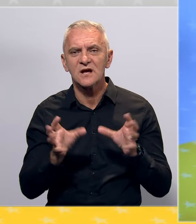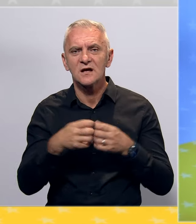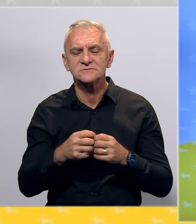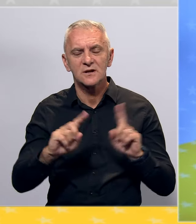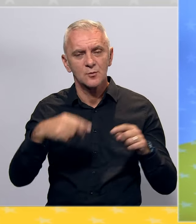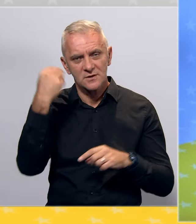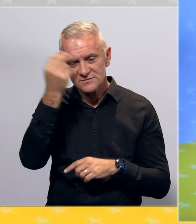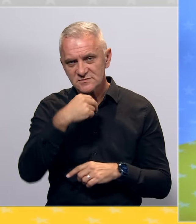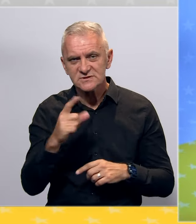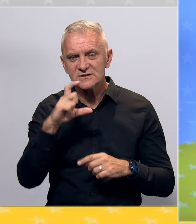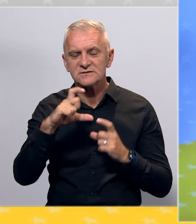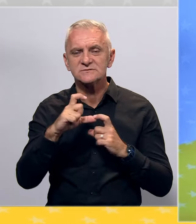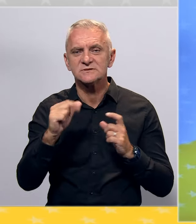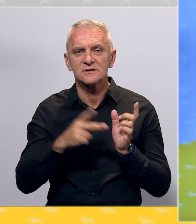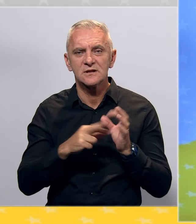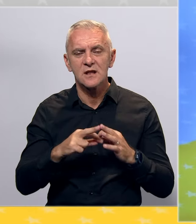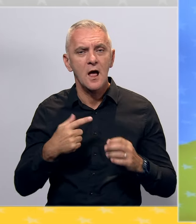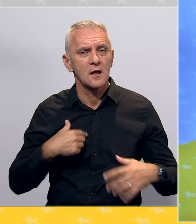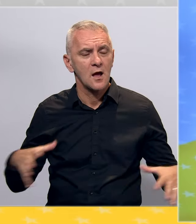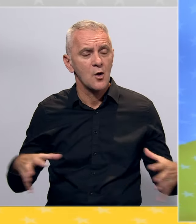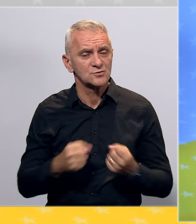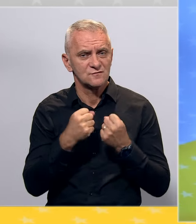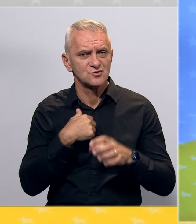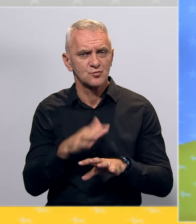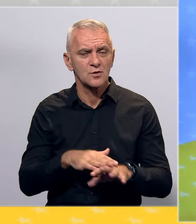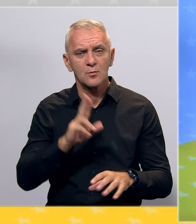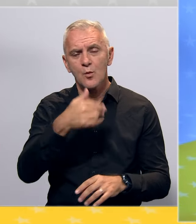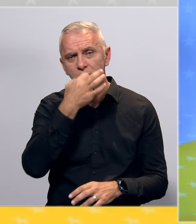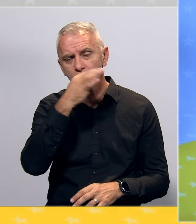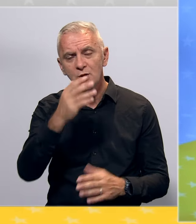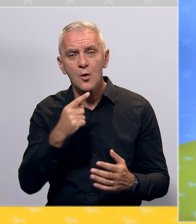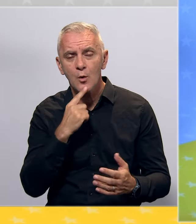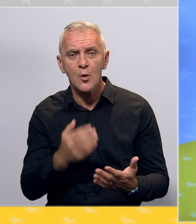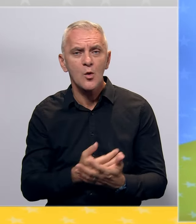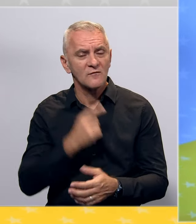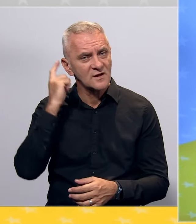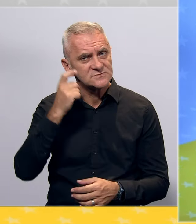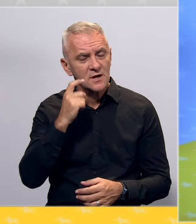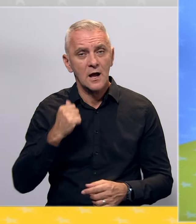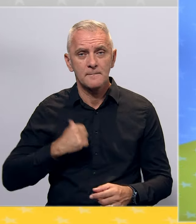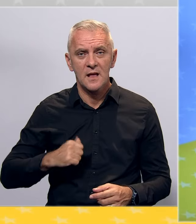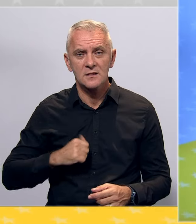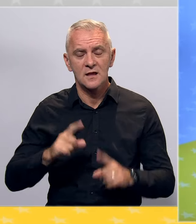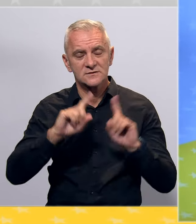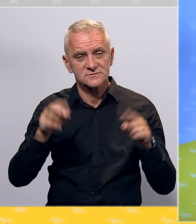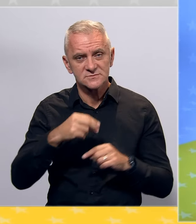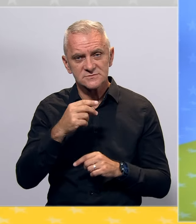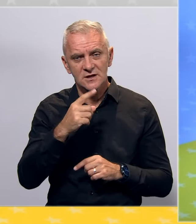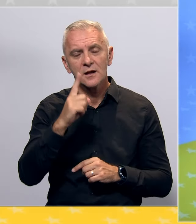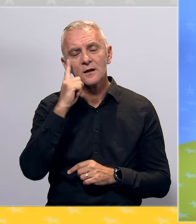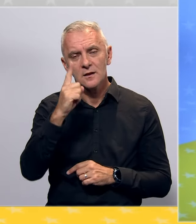Srna. Jedan samodosnivača pokreta mora bolje, koji je nova stranka na političkom nebu Bijeljine, Srpske i BiH.